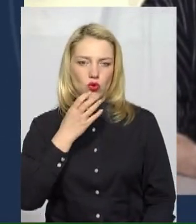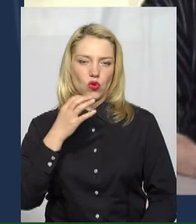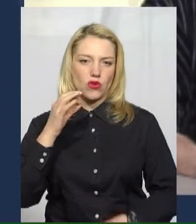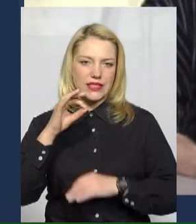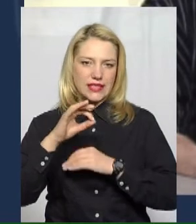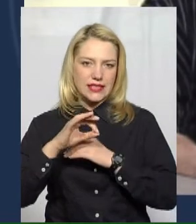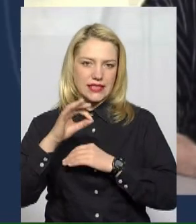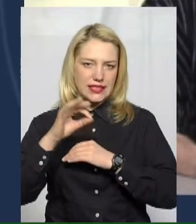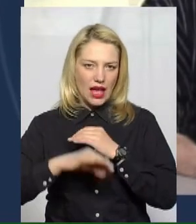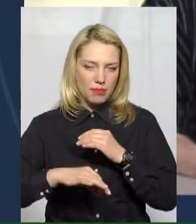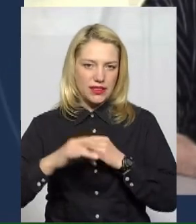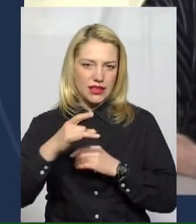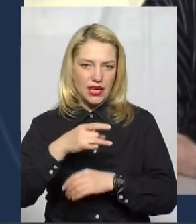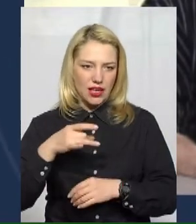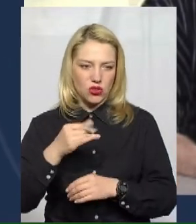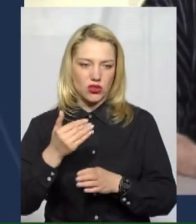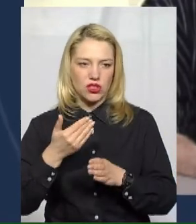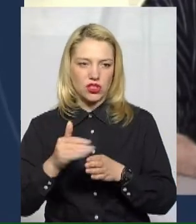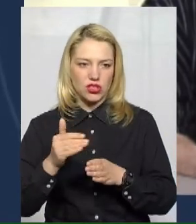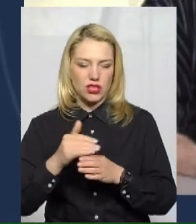Камбільської Орської поліці.